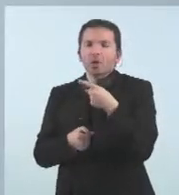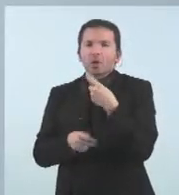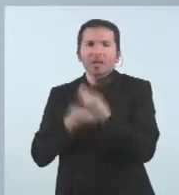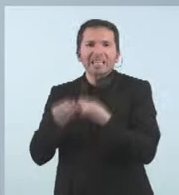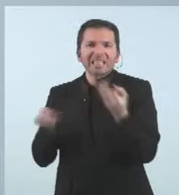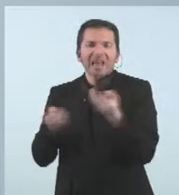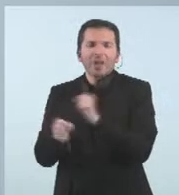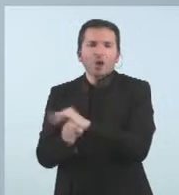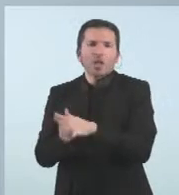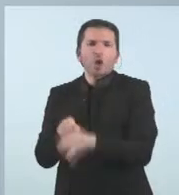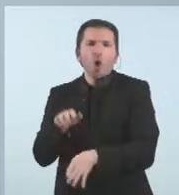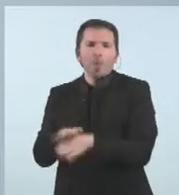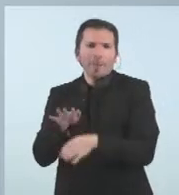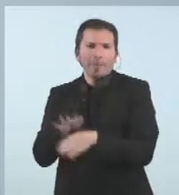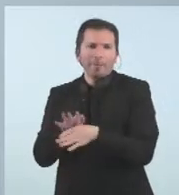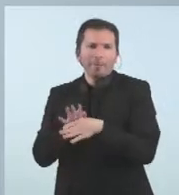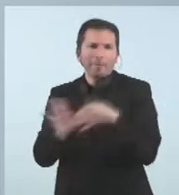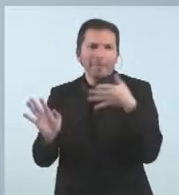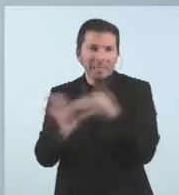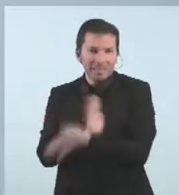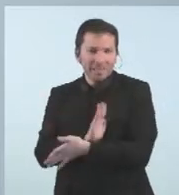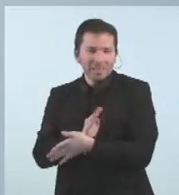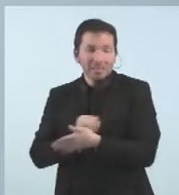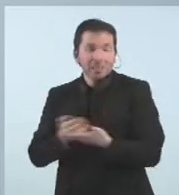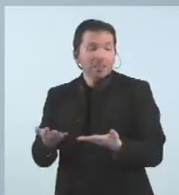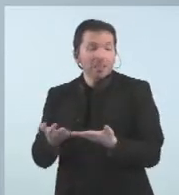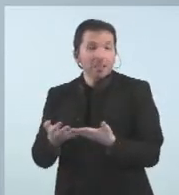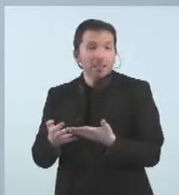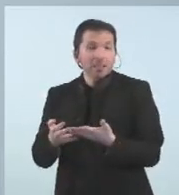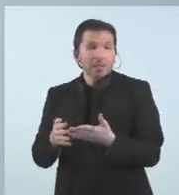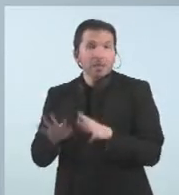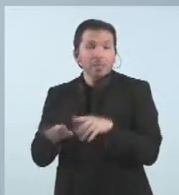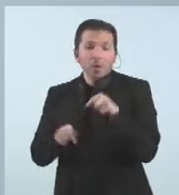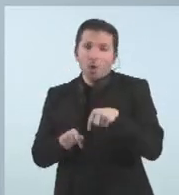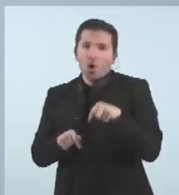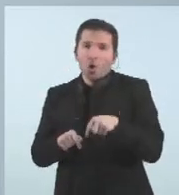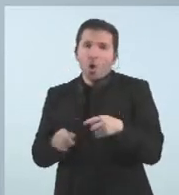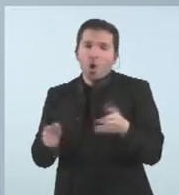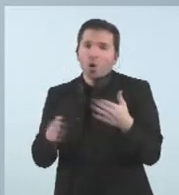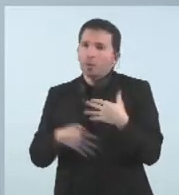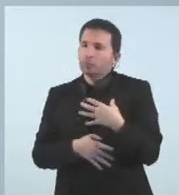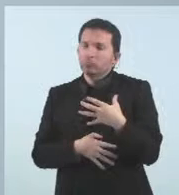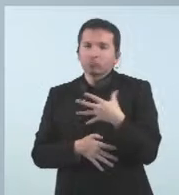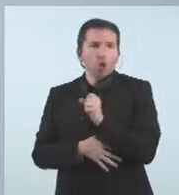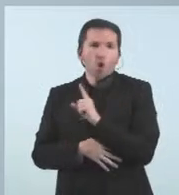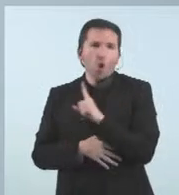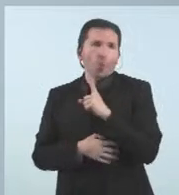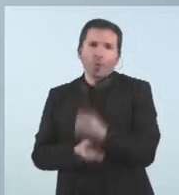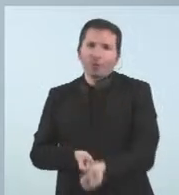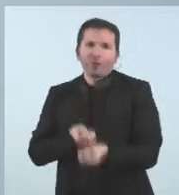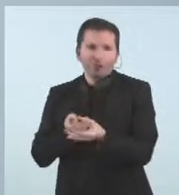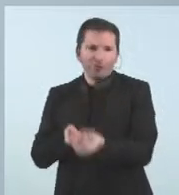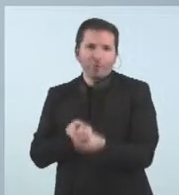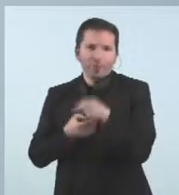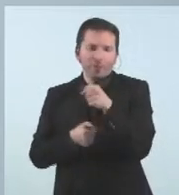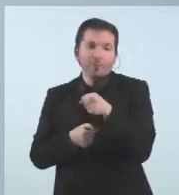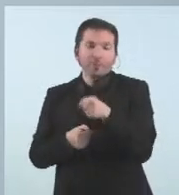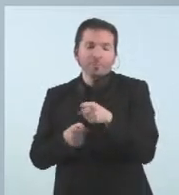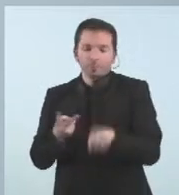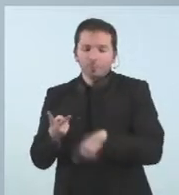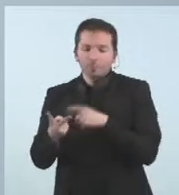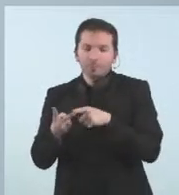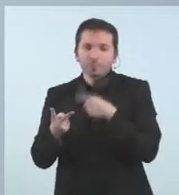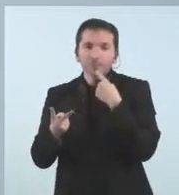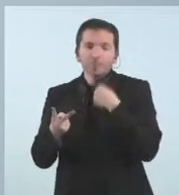i les actuacions que s'estan fent com saben hi un dispositiu que se n'ocupa però en aquests moments avui no puc aportar aquesta informació sobre les persones que